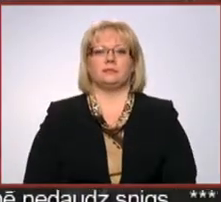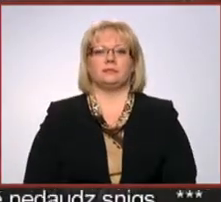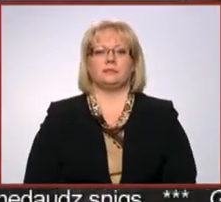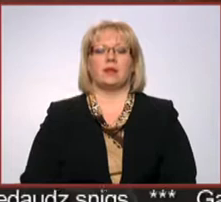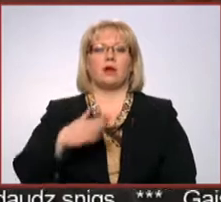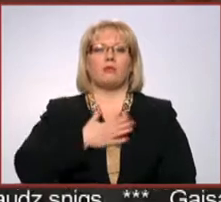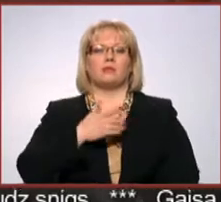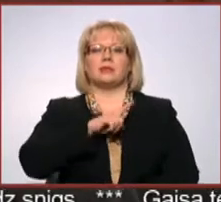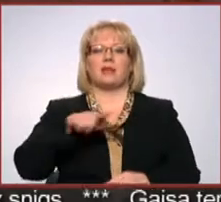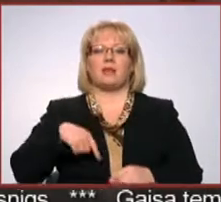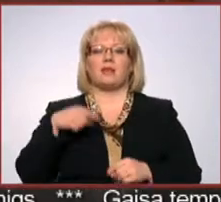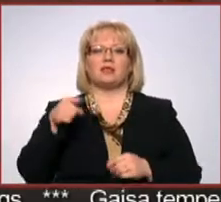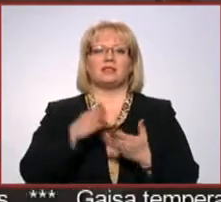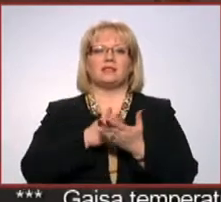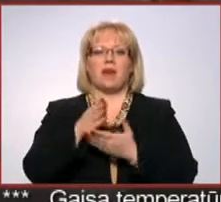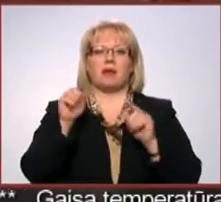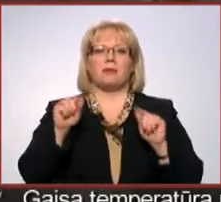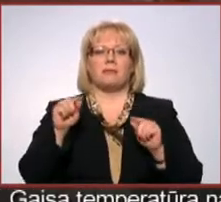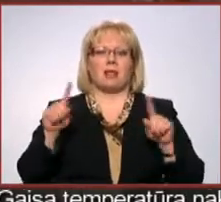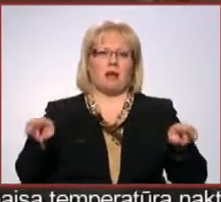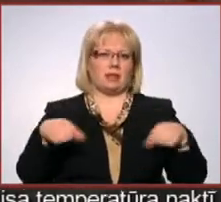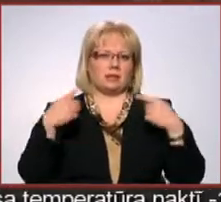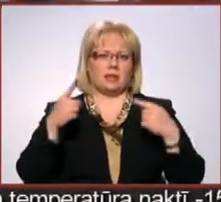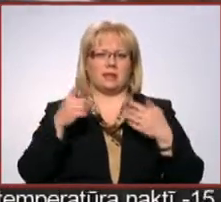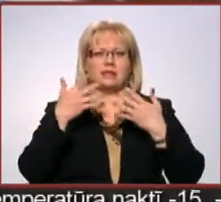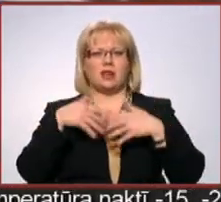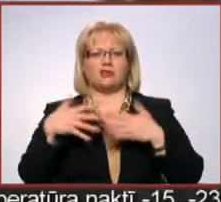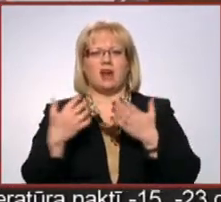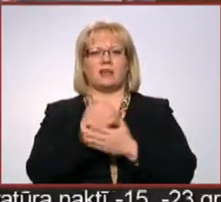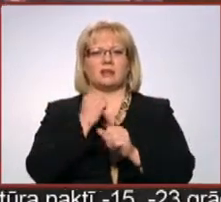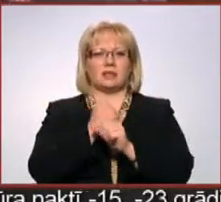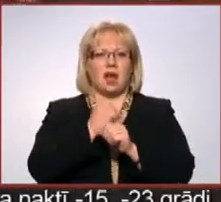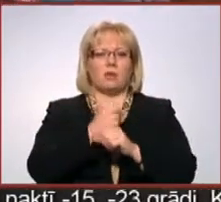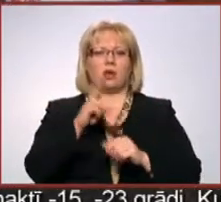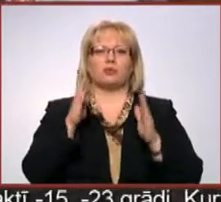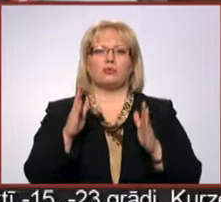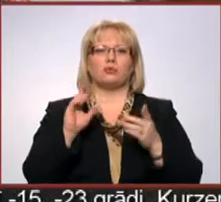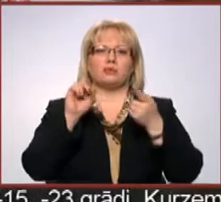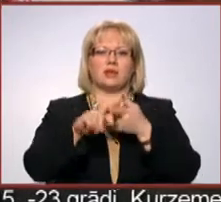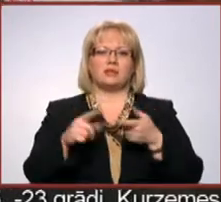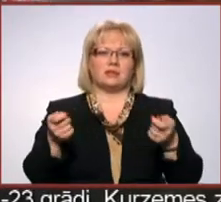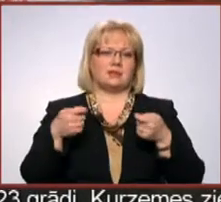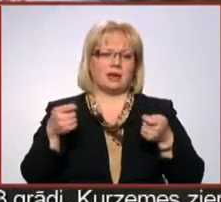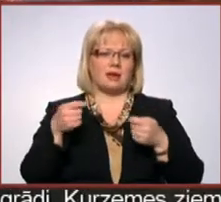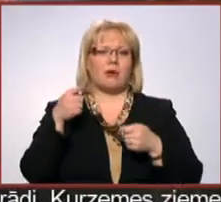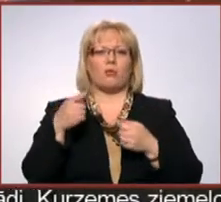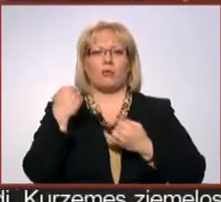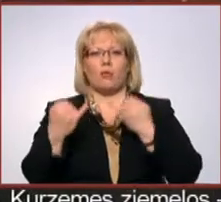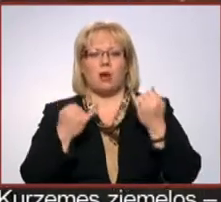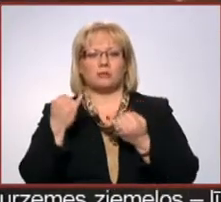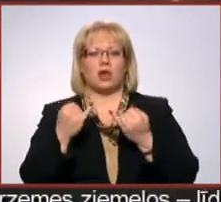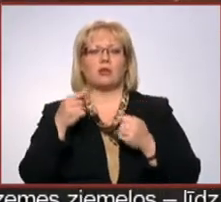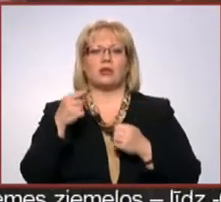Mums Latvijā šī sfēra ir minimāli attīstīta, ir saržģīti atrast darbu, kas būtu saistīts ar zirgiem, ar to kopšanu.